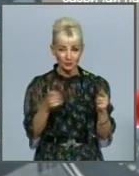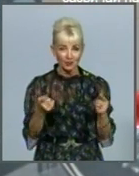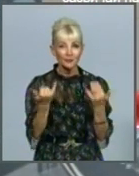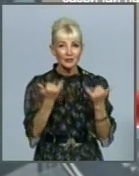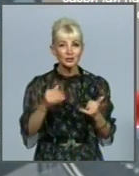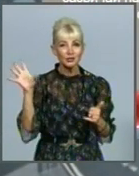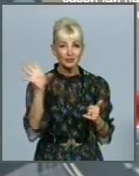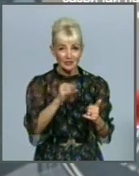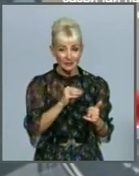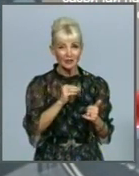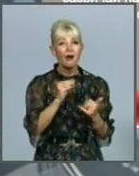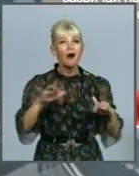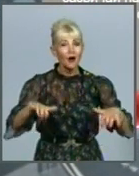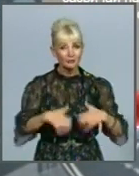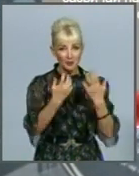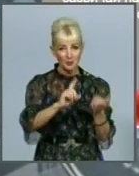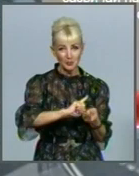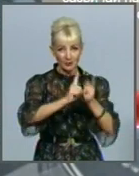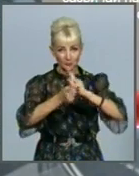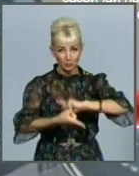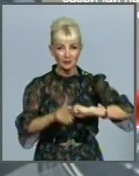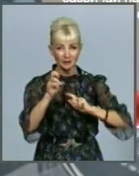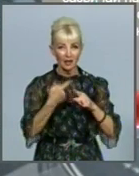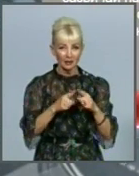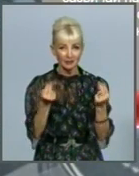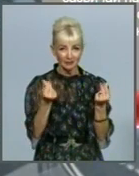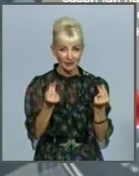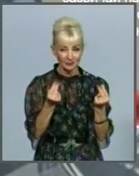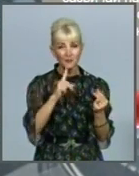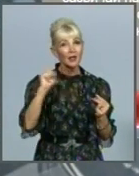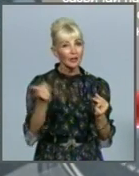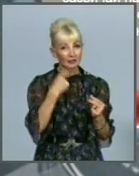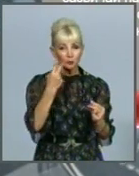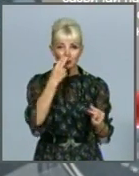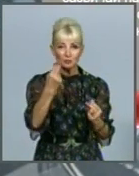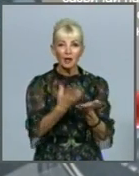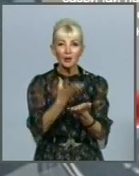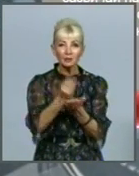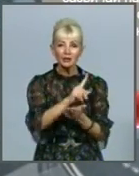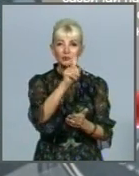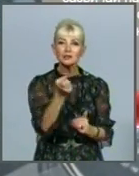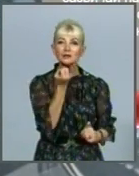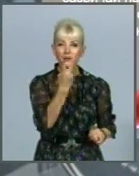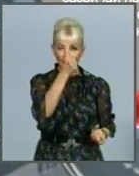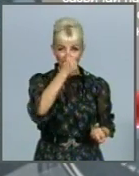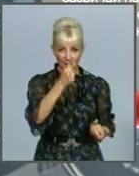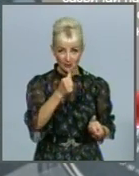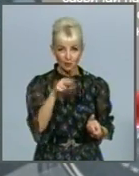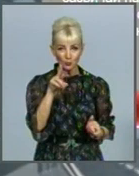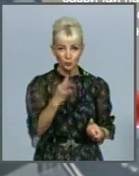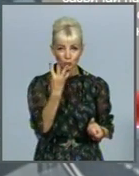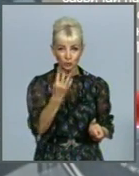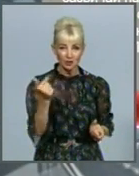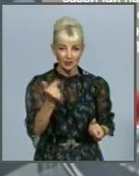всі споживачі автоматично переведені на цей тариф. Тариф річний передбачає оплату за 12 місяців по 4